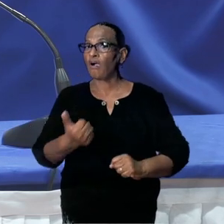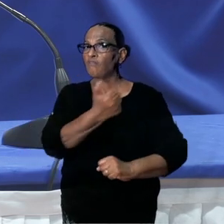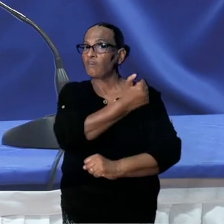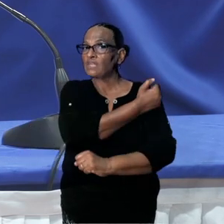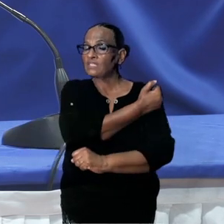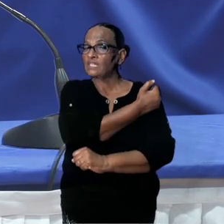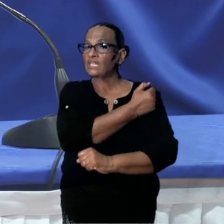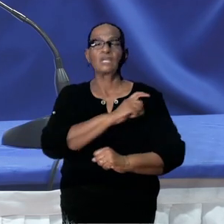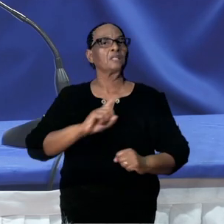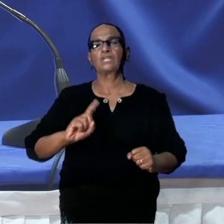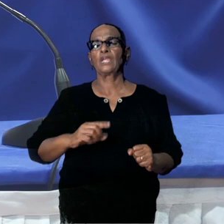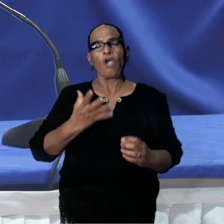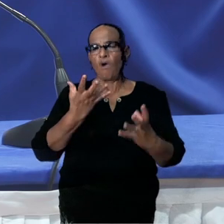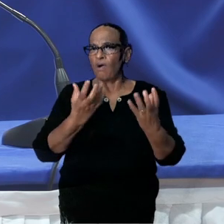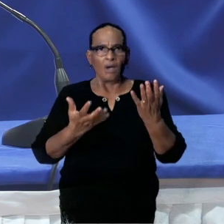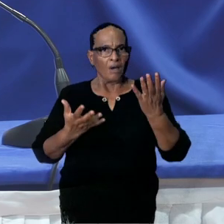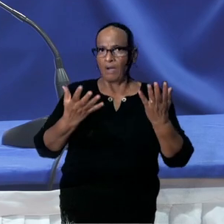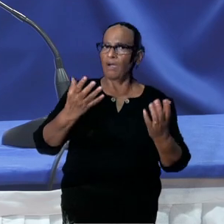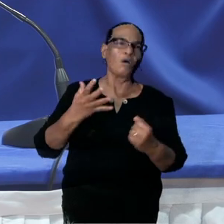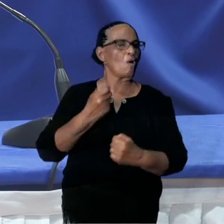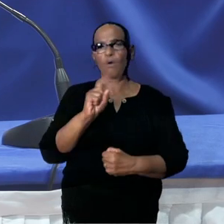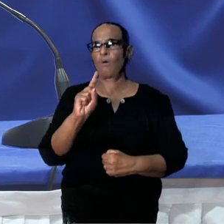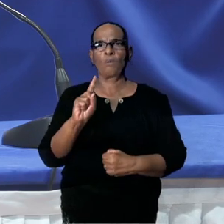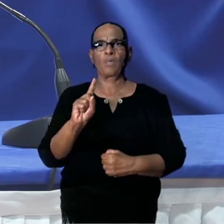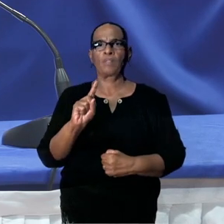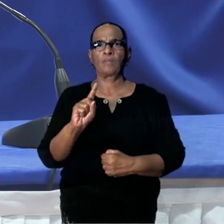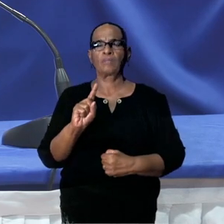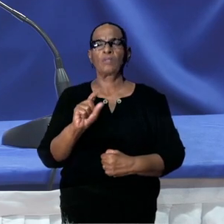voor een tweede dosis. Dat willen we liever niet.